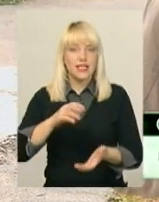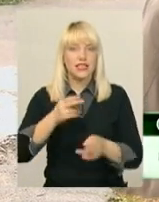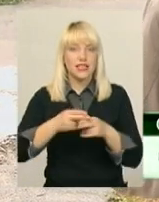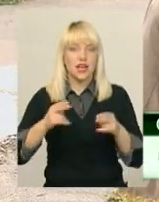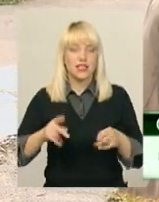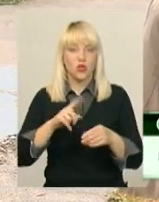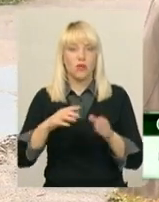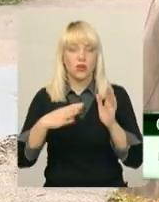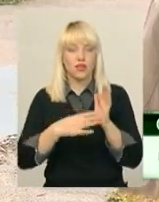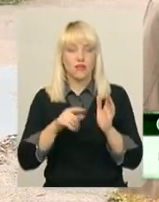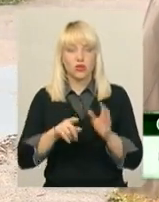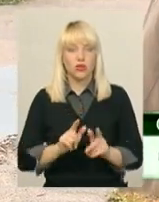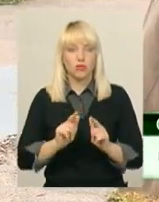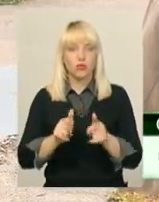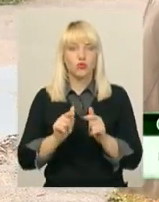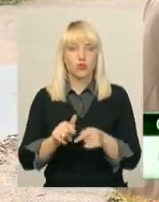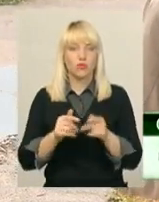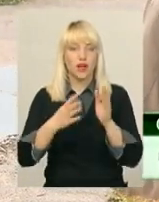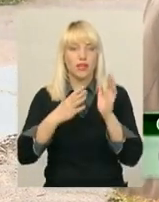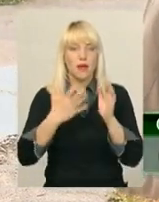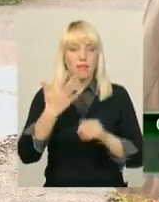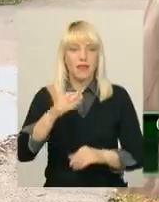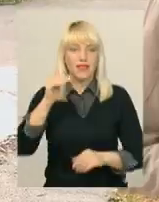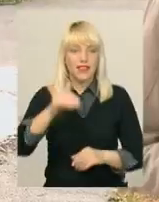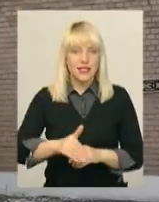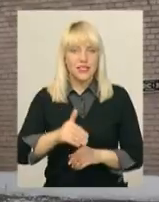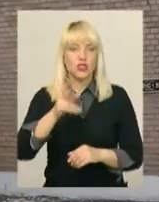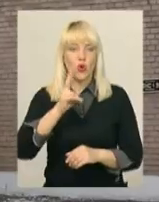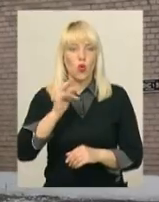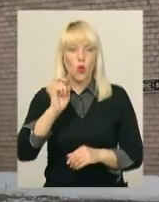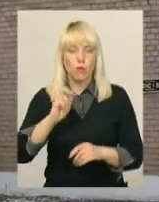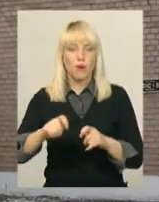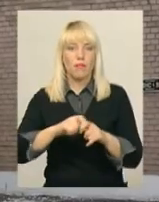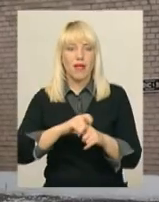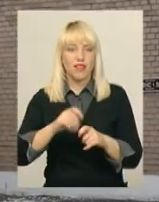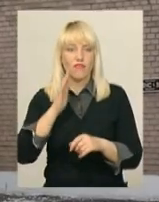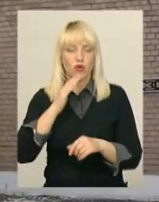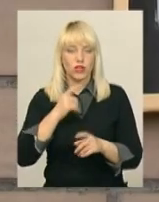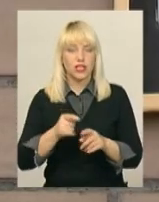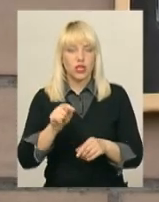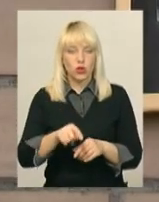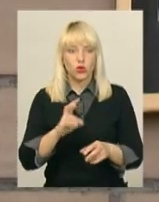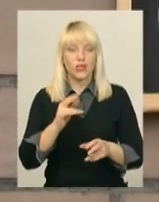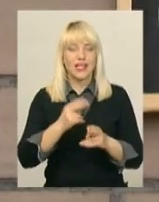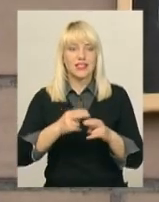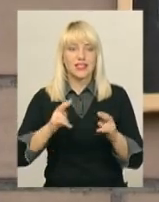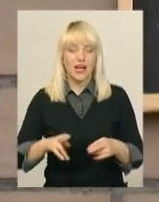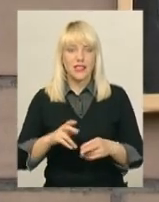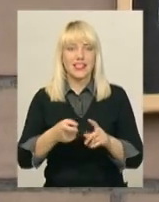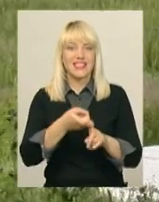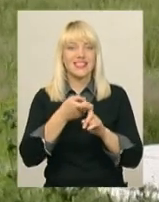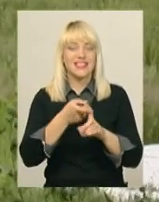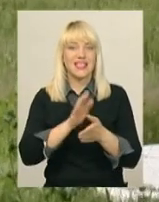Щоденно з Чернелівки сюди поступає 55 тисяч кубічних метрів води. На станції вода проходить знезараження і далі подається до